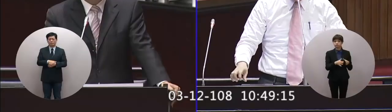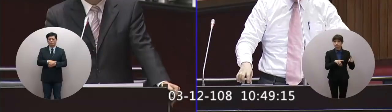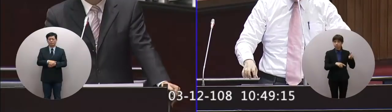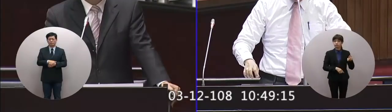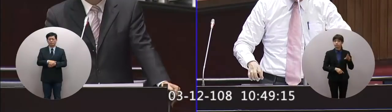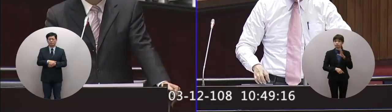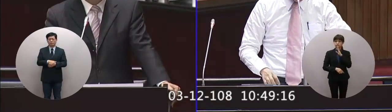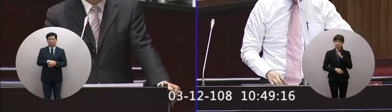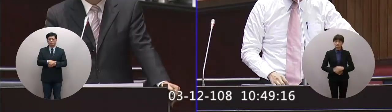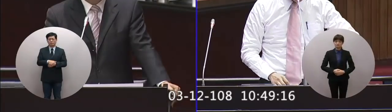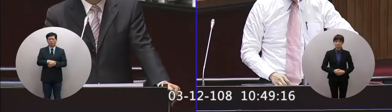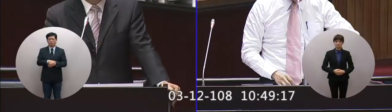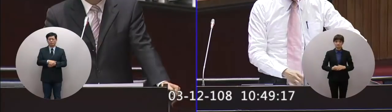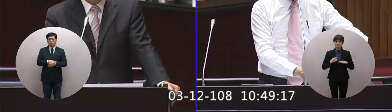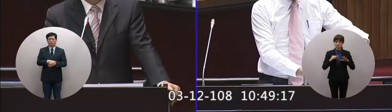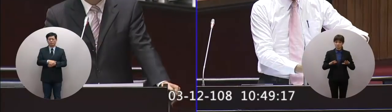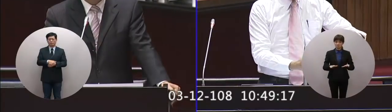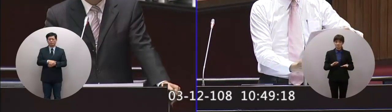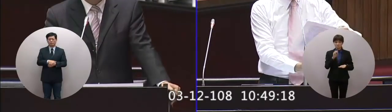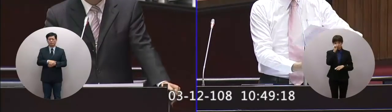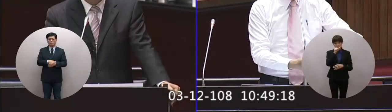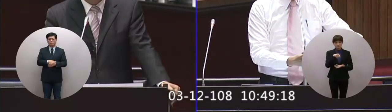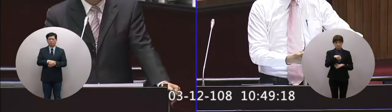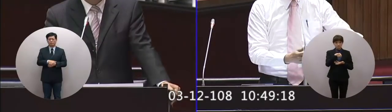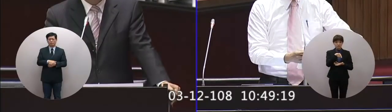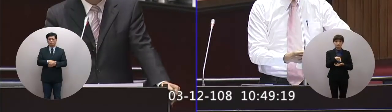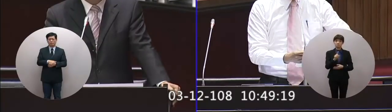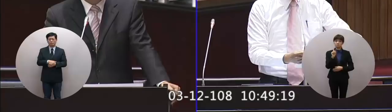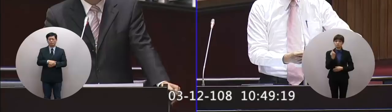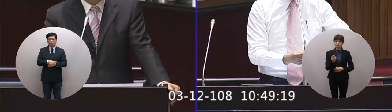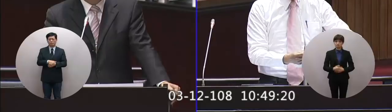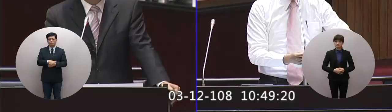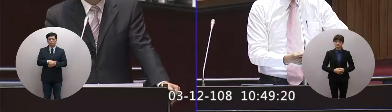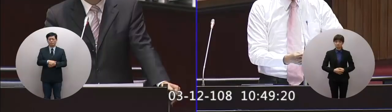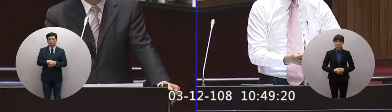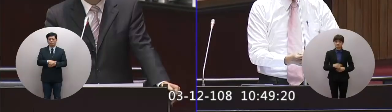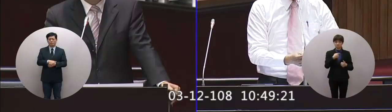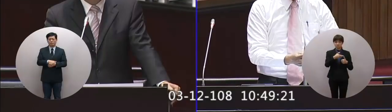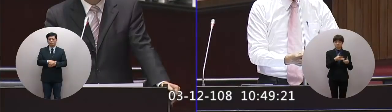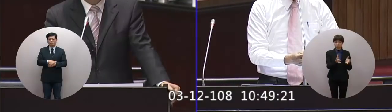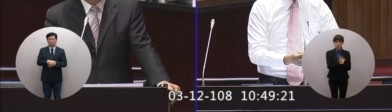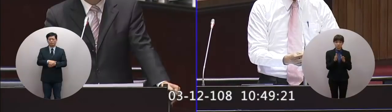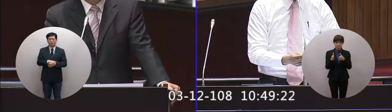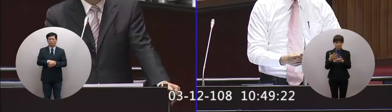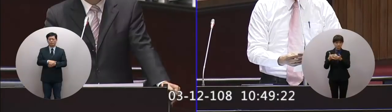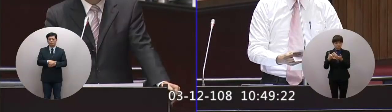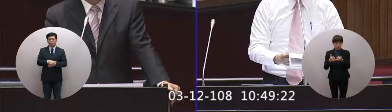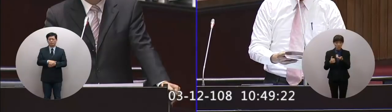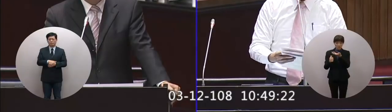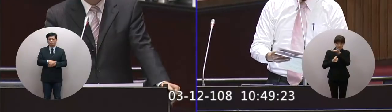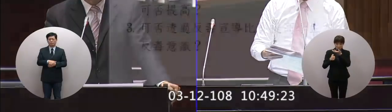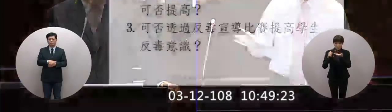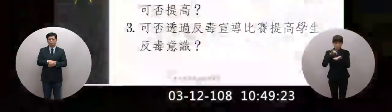為什麼會特別要這樣子部長你們教育部防治學生藥物濫用實施計畫